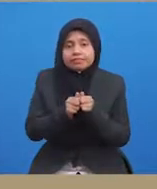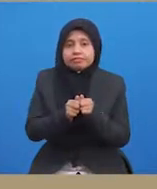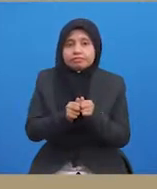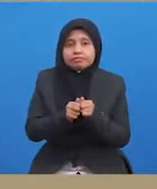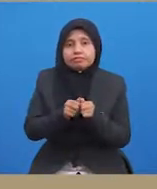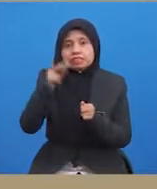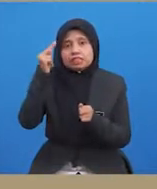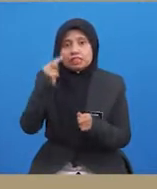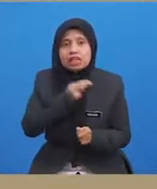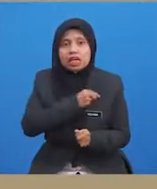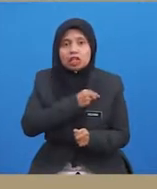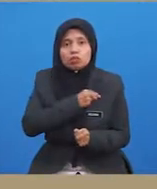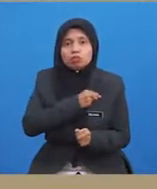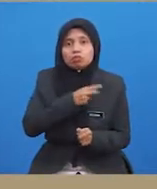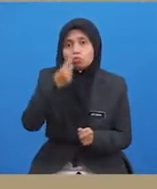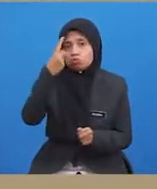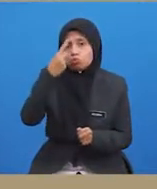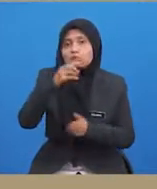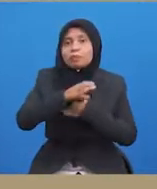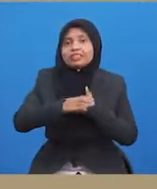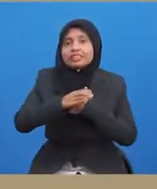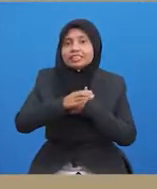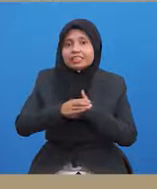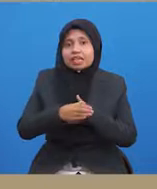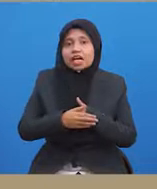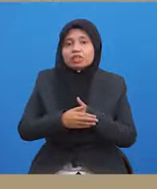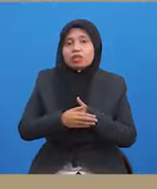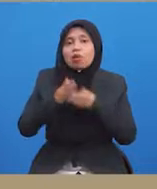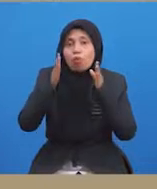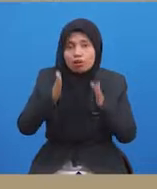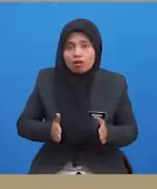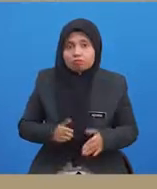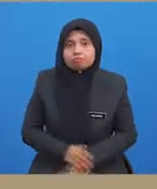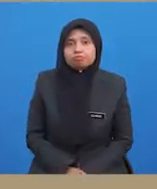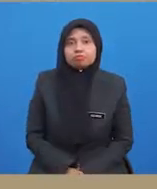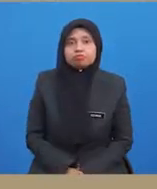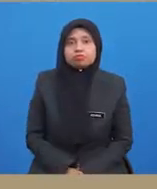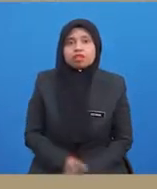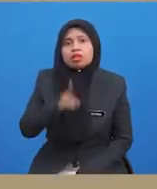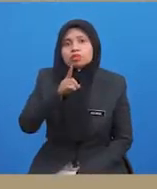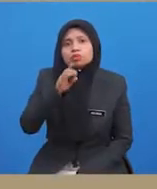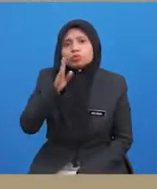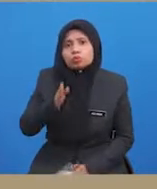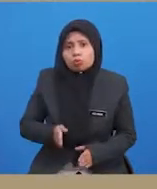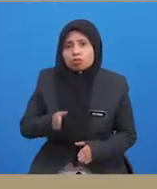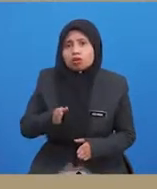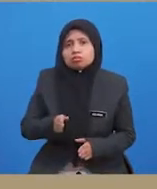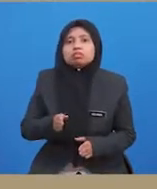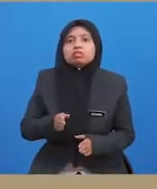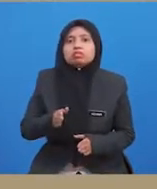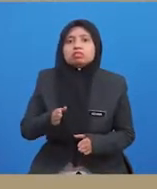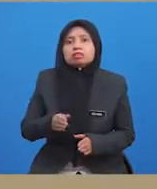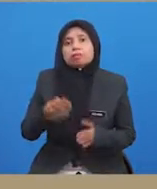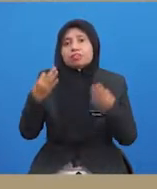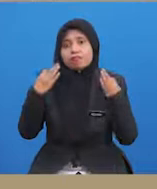tingkah laku yang dilakukan dengan niat untuk mencederakan. Seseorang individu sama ada dari segi